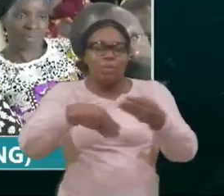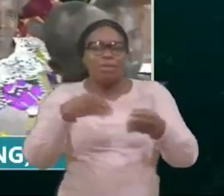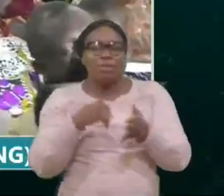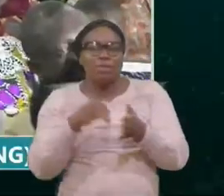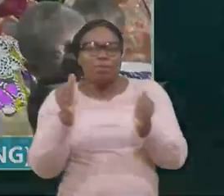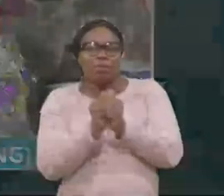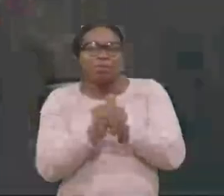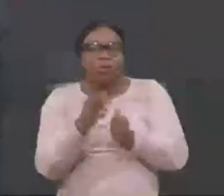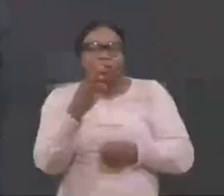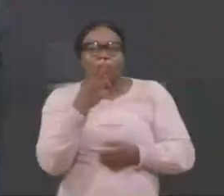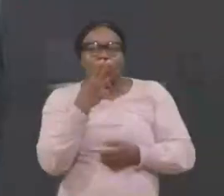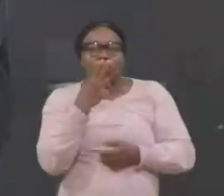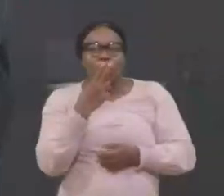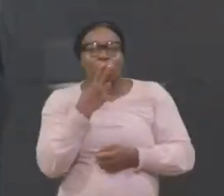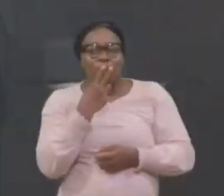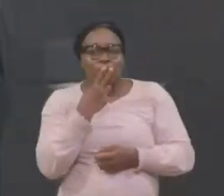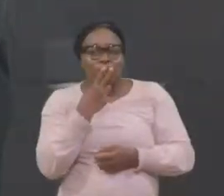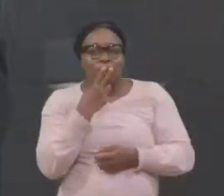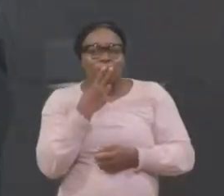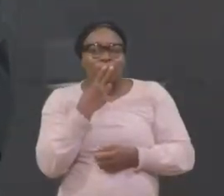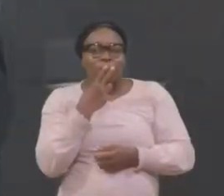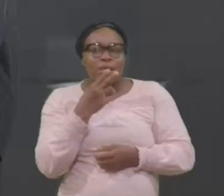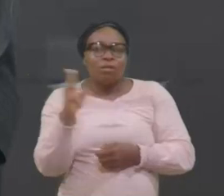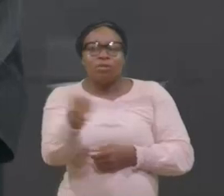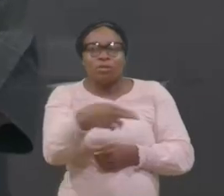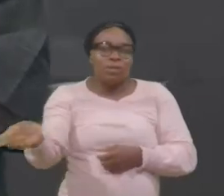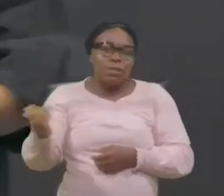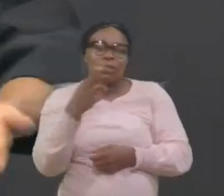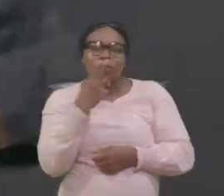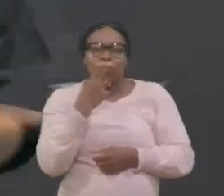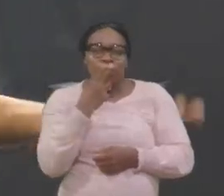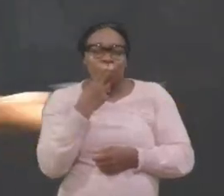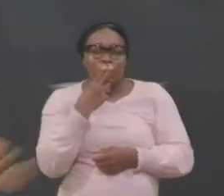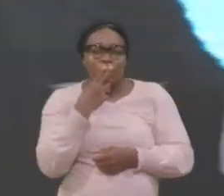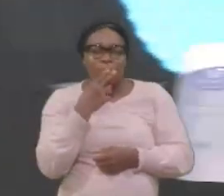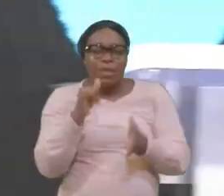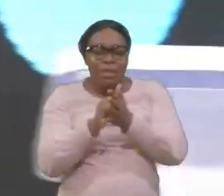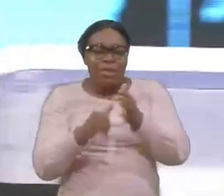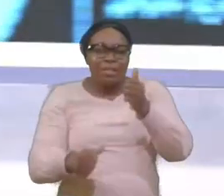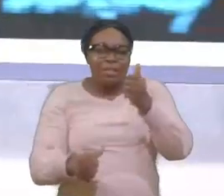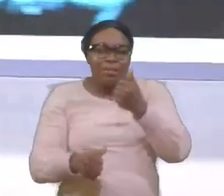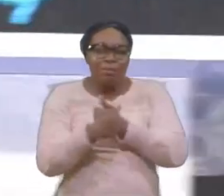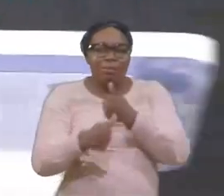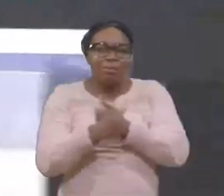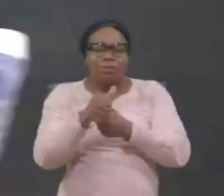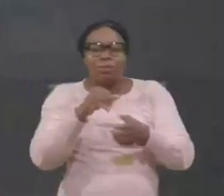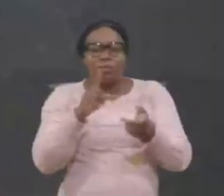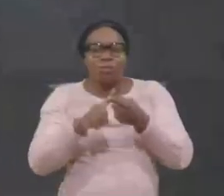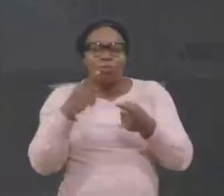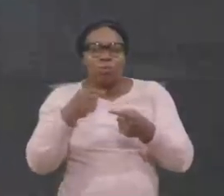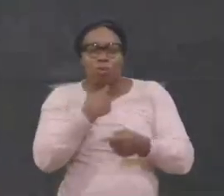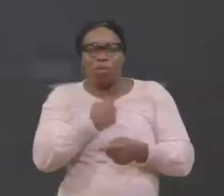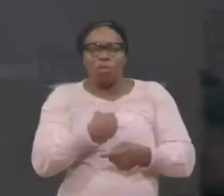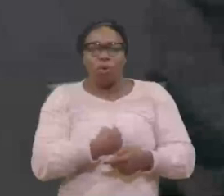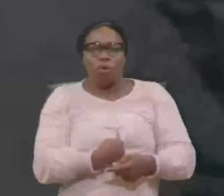en fumant la fumée rentre et détruit les poumons et en fumant